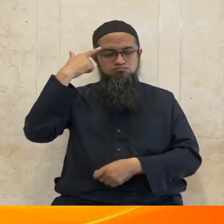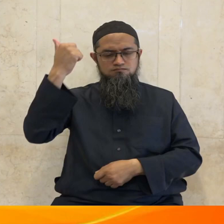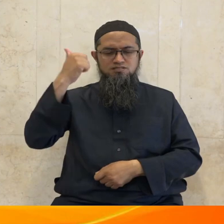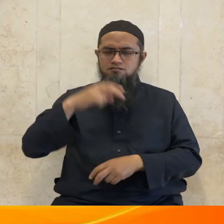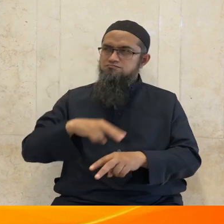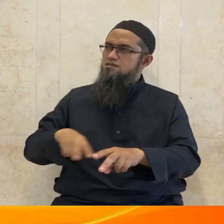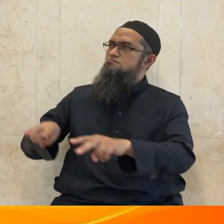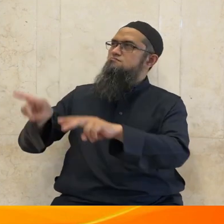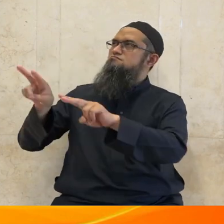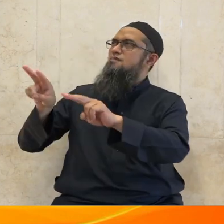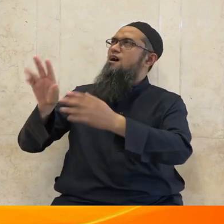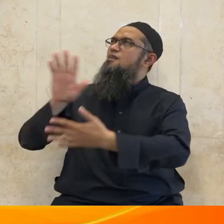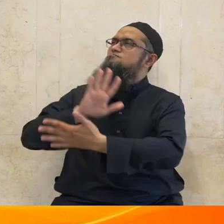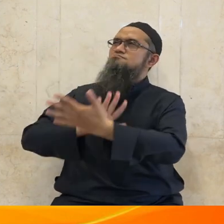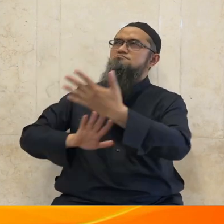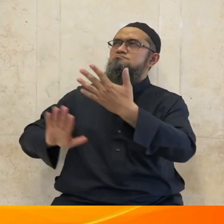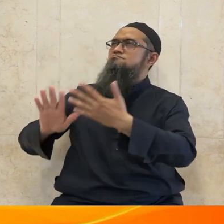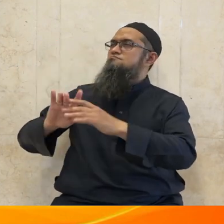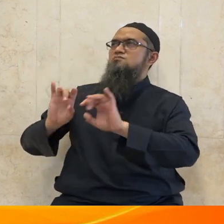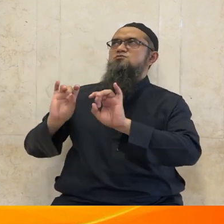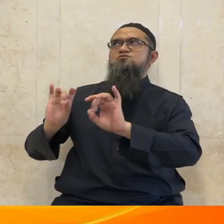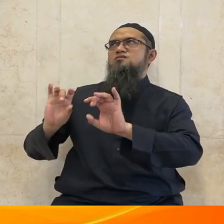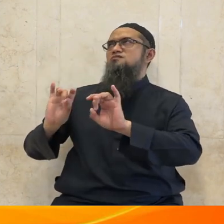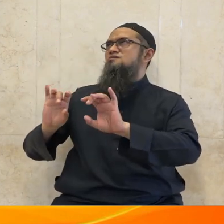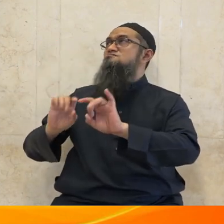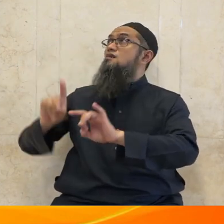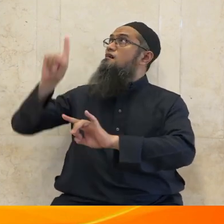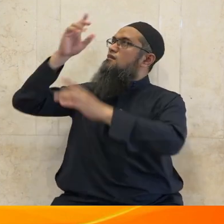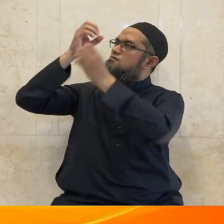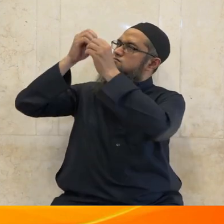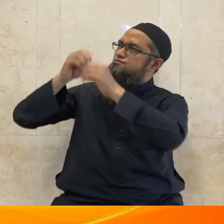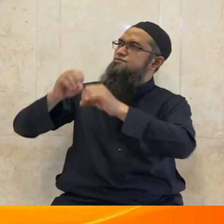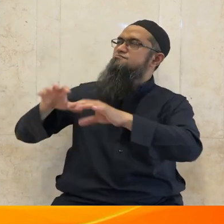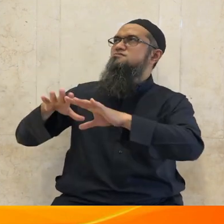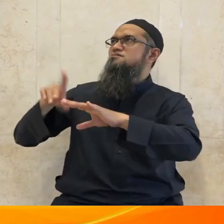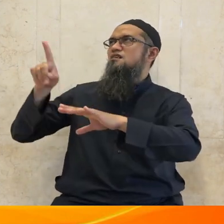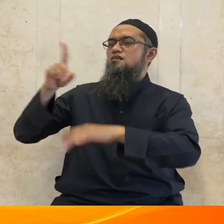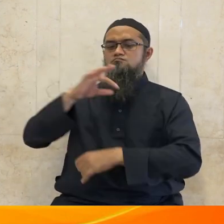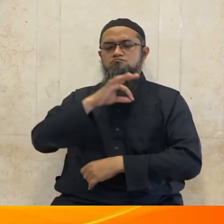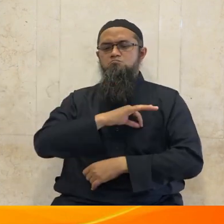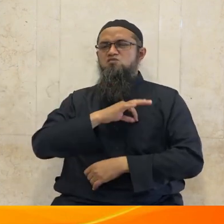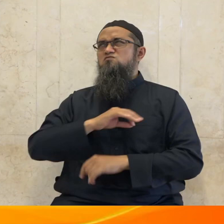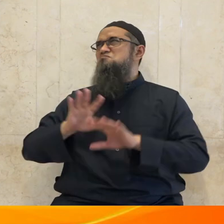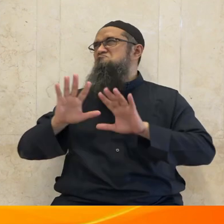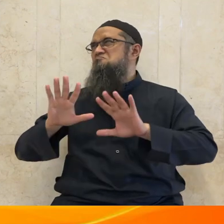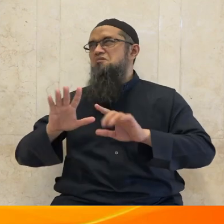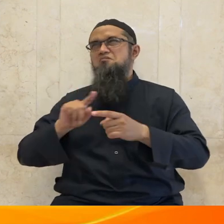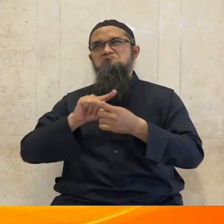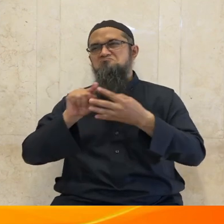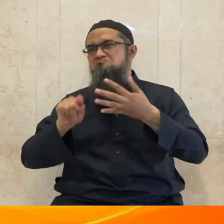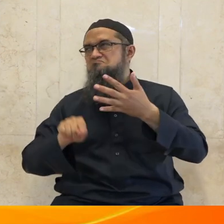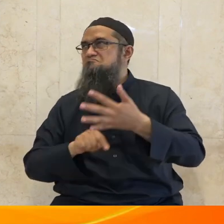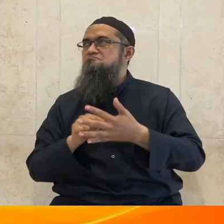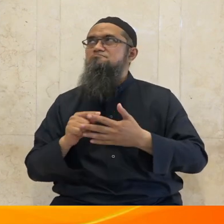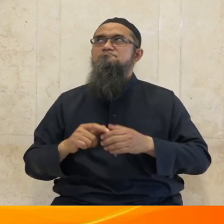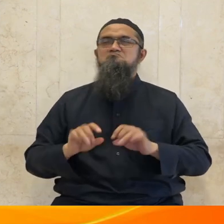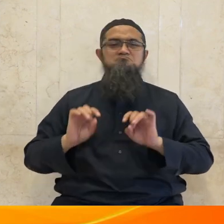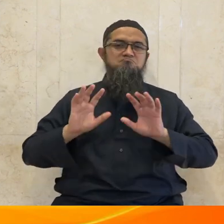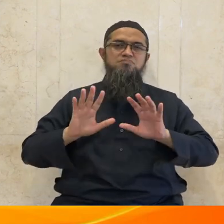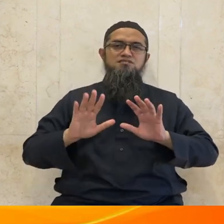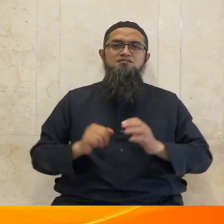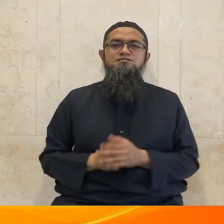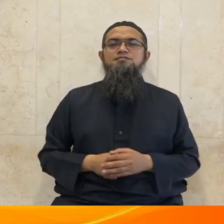siksa api neraka begitulah Allah menjelaskan tentang ulul albab yaitu orang-orang yang